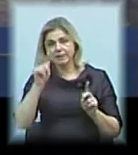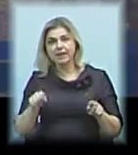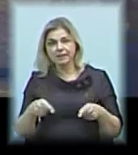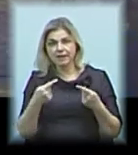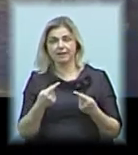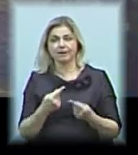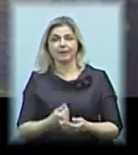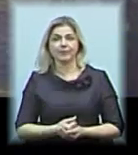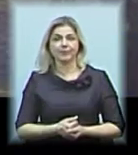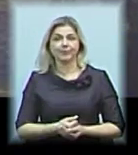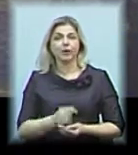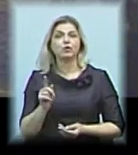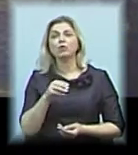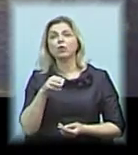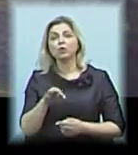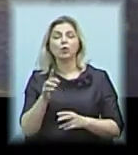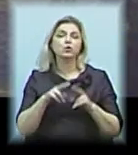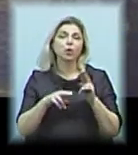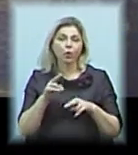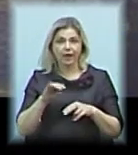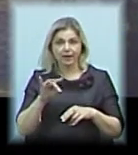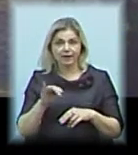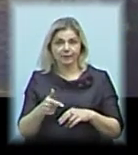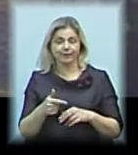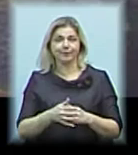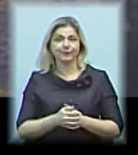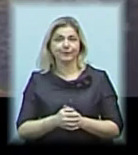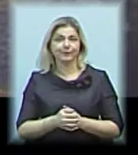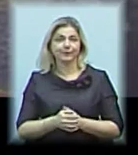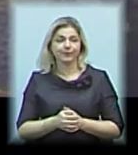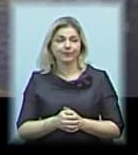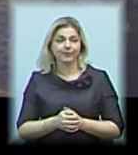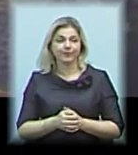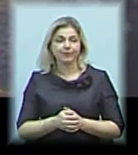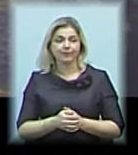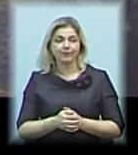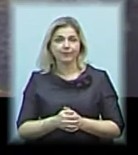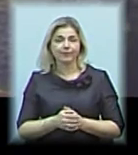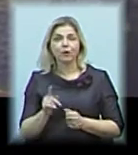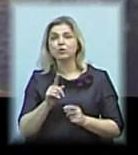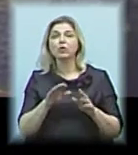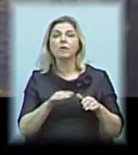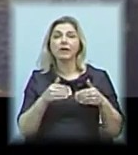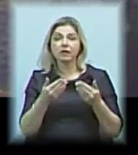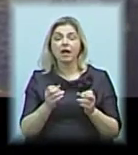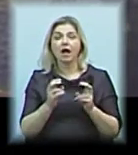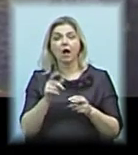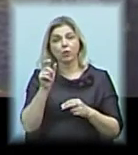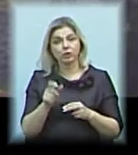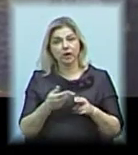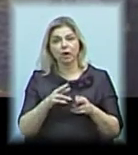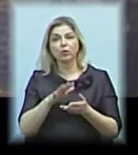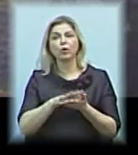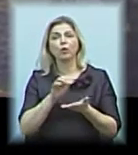Сергій Михайлович Ісаков кілька разів показував себе не як людина здатна щось створювати, щось пропонувати, а як людина, яка